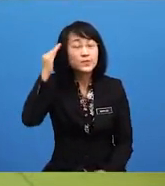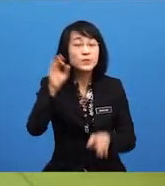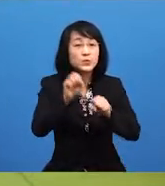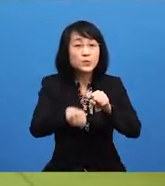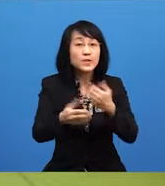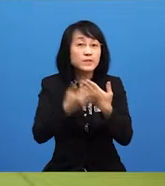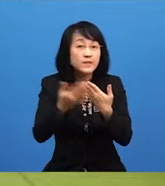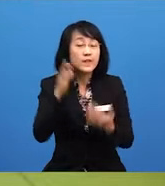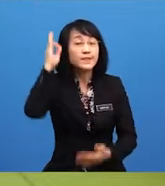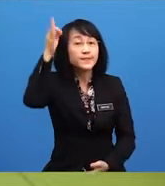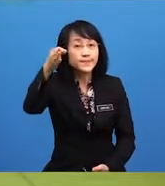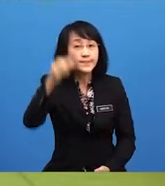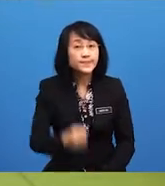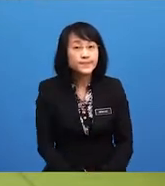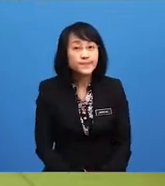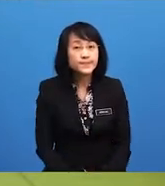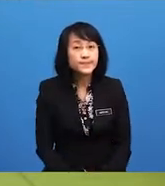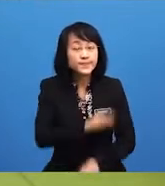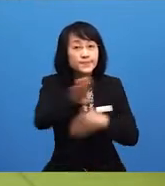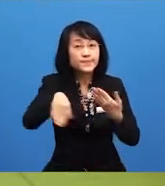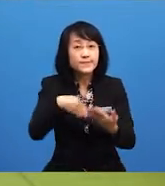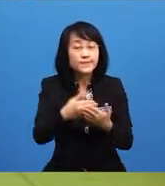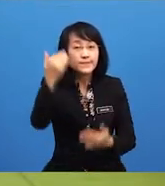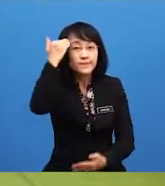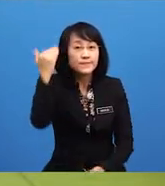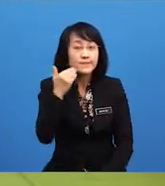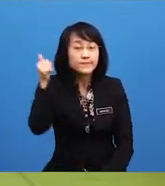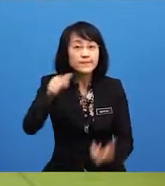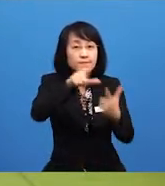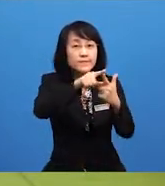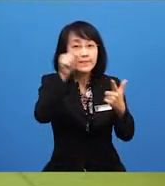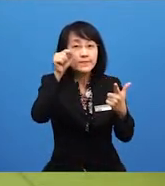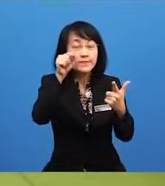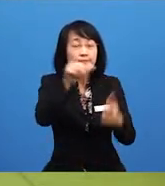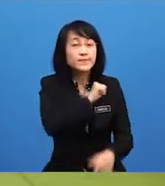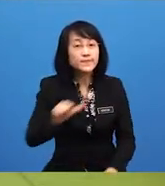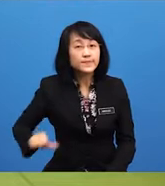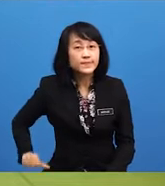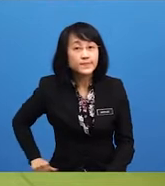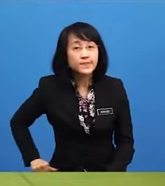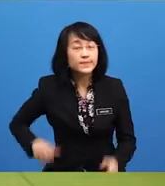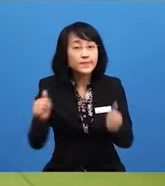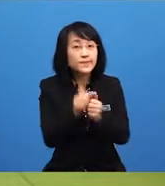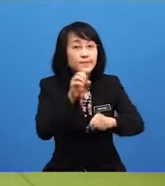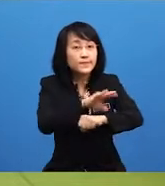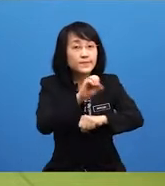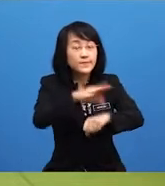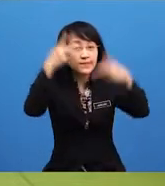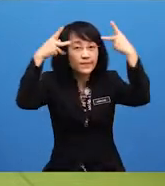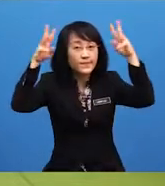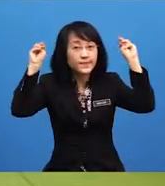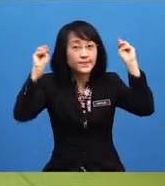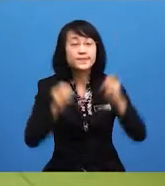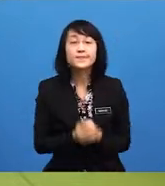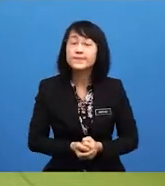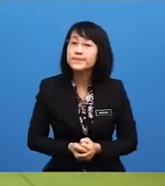di masa hadapan kelab. Semua hakim dilantik oleh Yang Di-Pertuan Agung dengan nasihat Perdana Menteri.